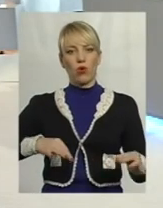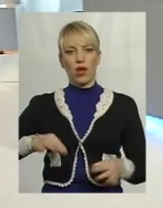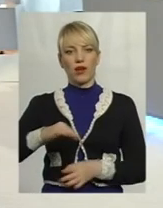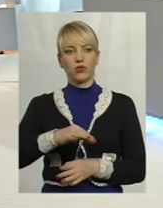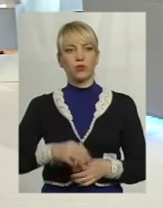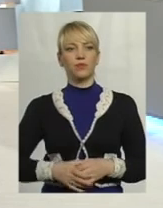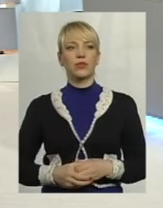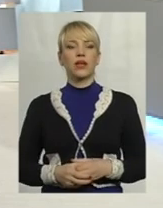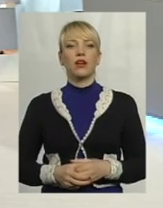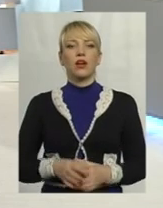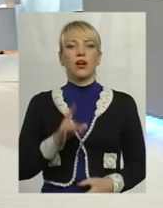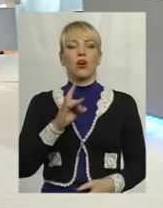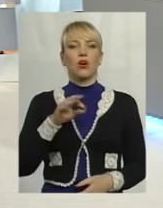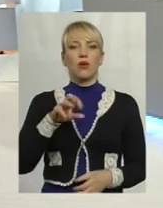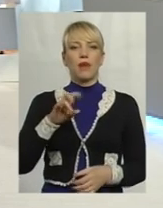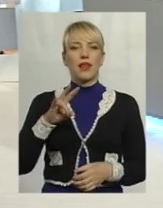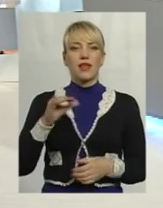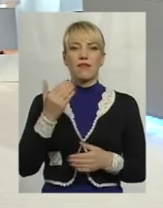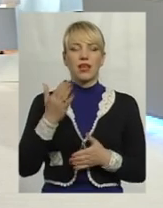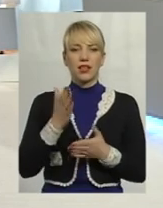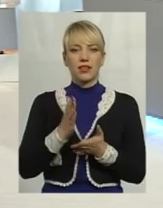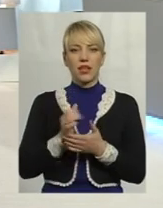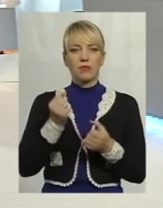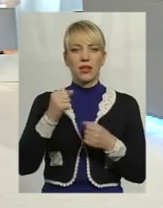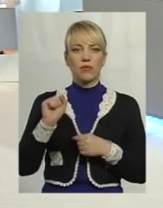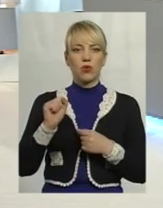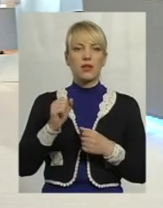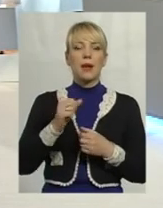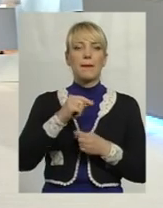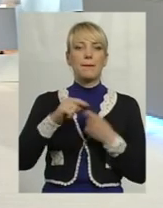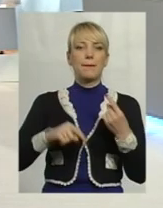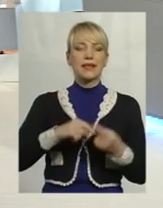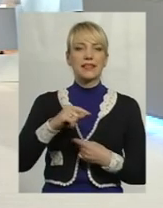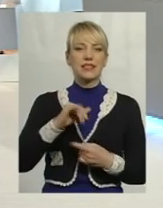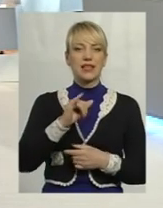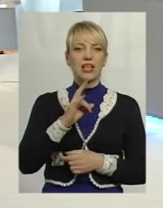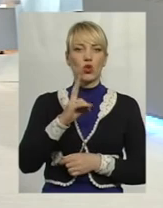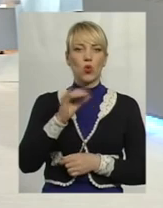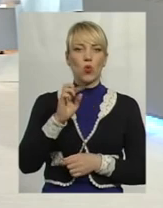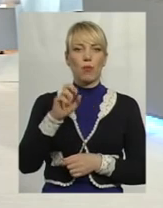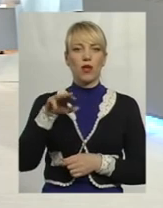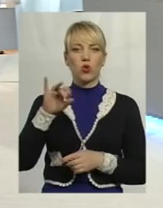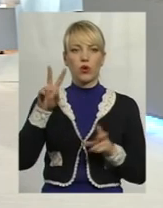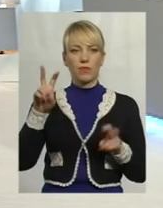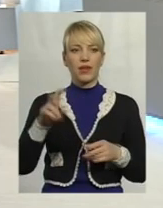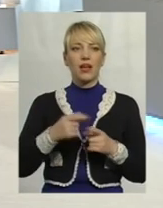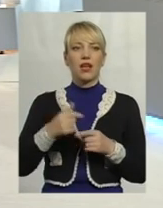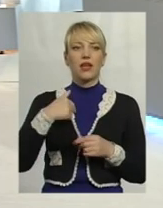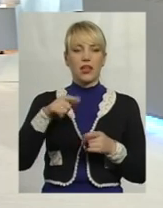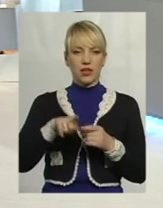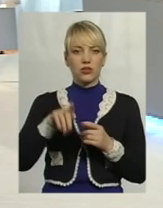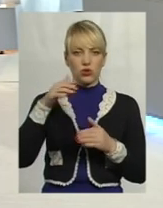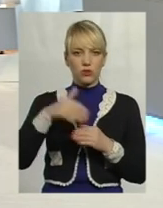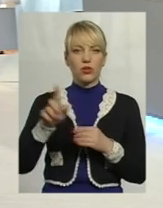Власне, Романе, ви є переможцем проєкту «Бізнес-інкубатор». Я так розумію, ідея є, а грошей не було, так? Так,